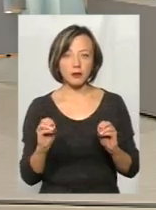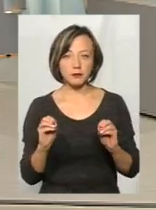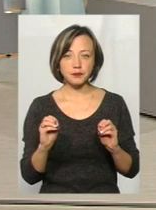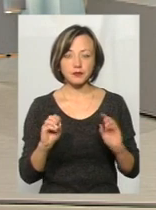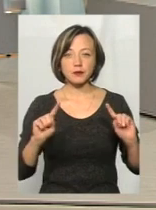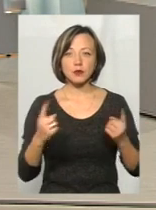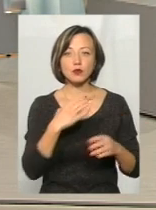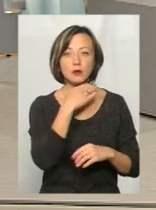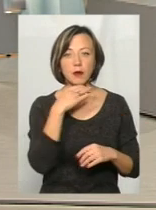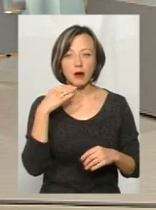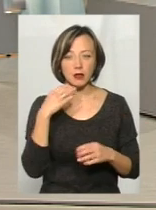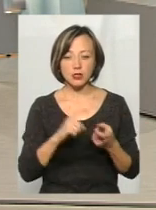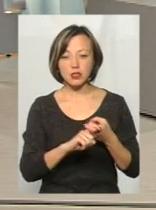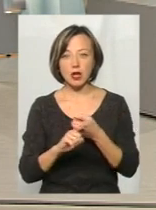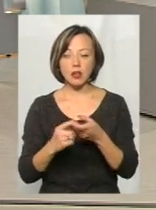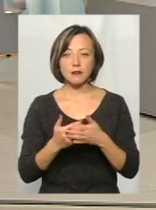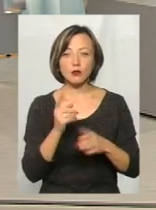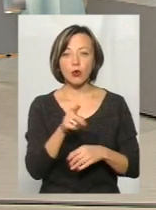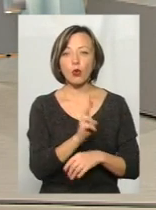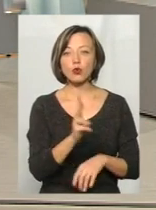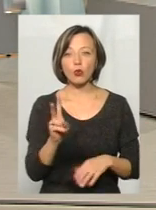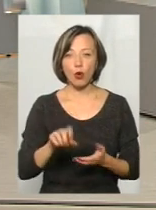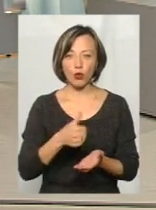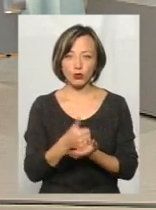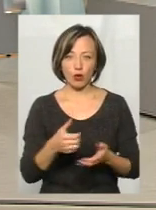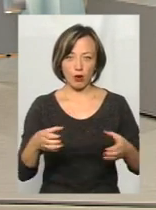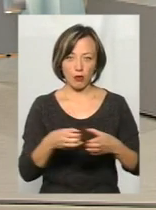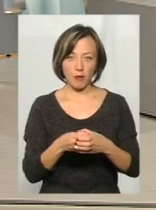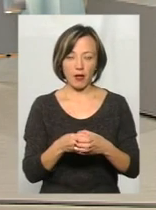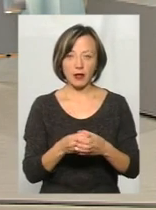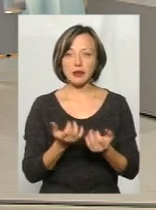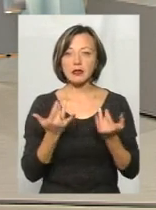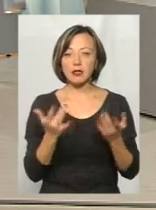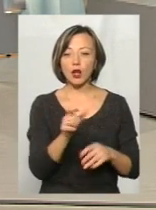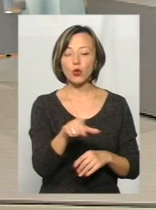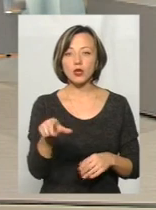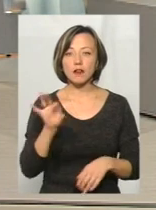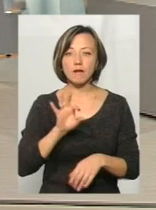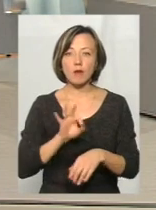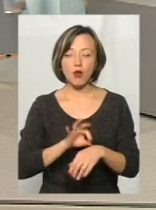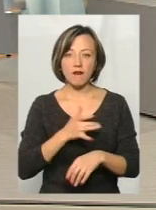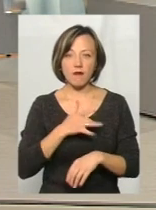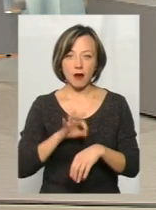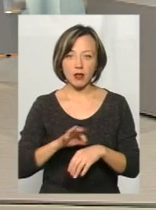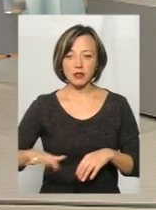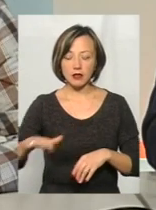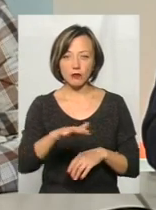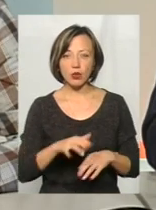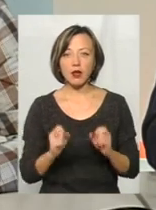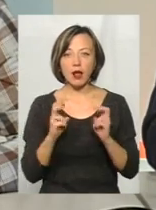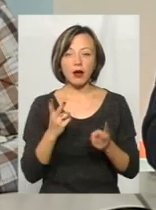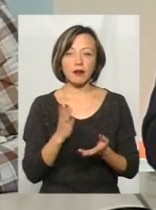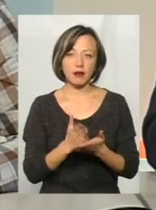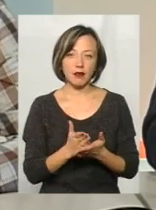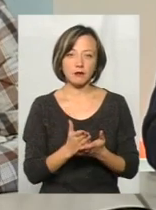дуже багато залежить від того, хто очолює громаду. Наскільки людина вболіває за всю територію, наскільки вона